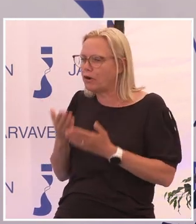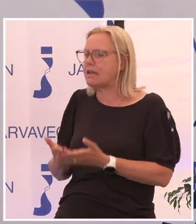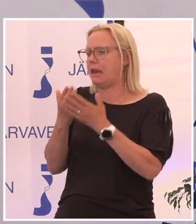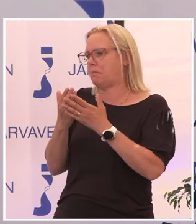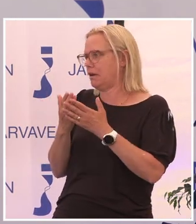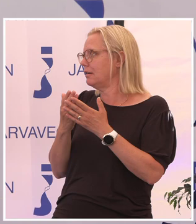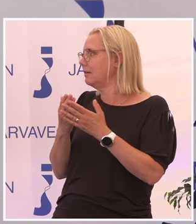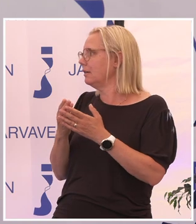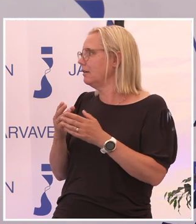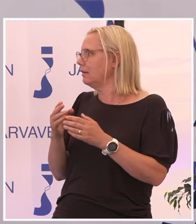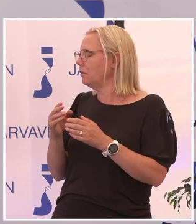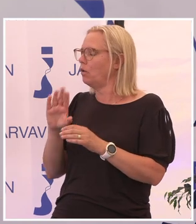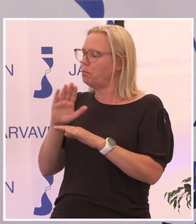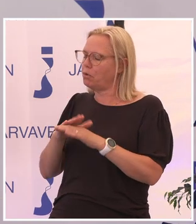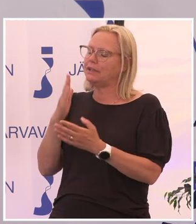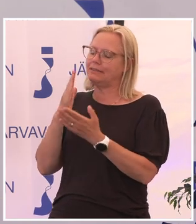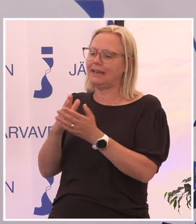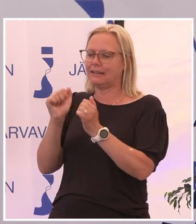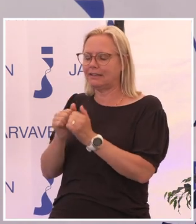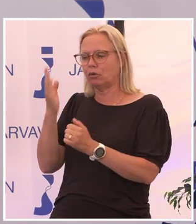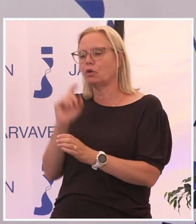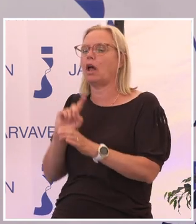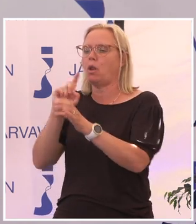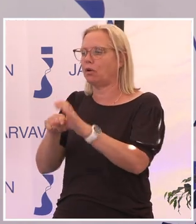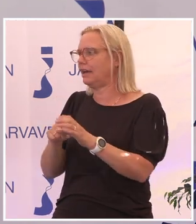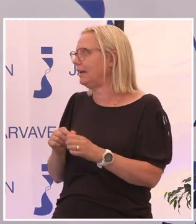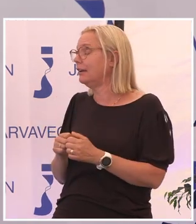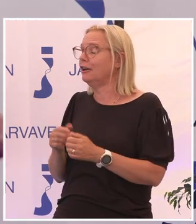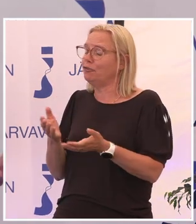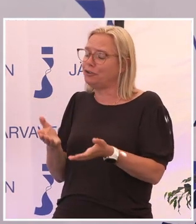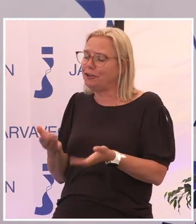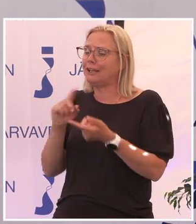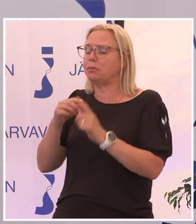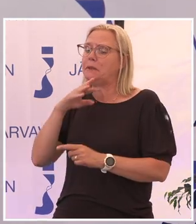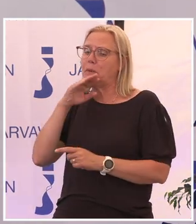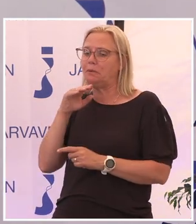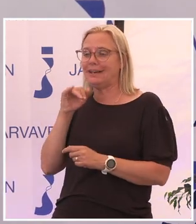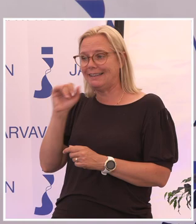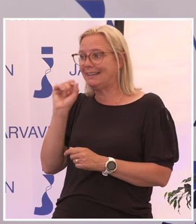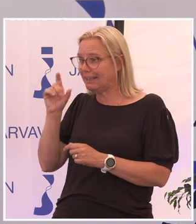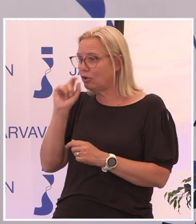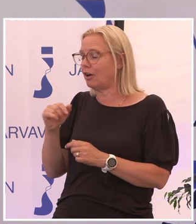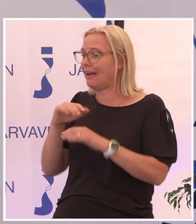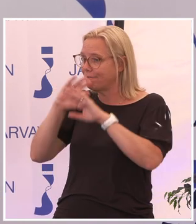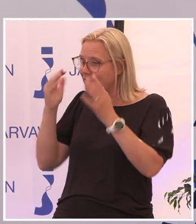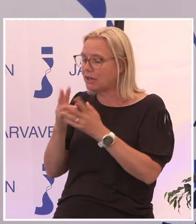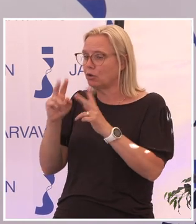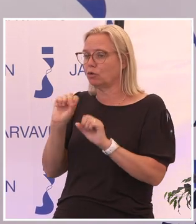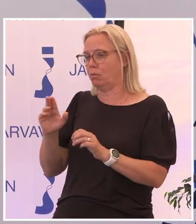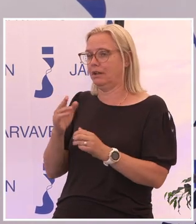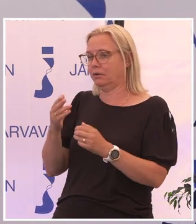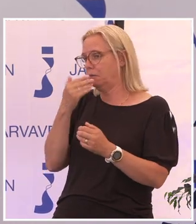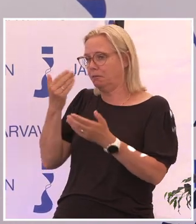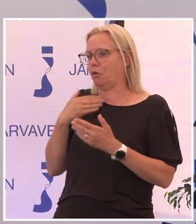med att på ett säkert sätt att logga in. För det är ju väldigt lätt att bli lurad i den här digitala världen när man inte får rätt stöd skulle jag säga också.